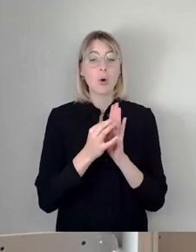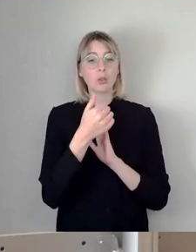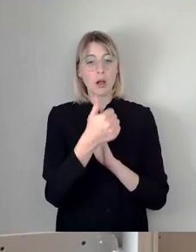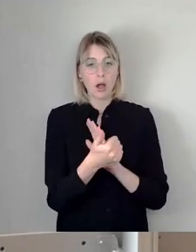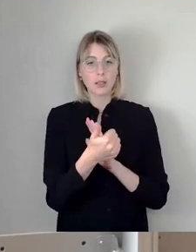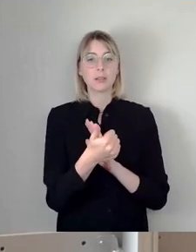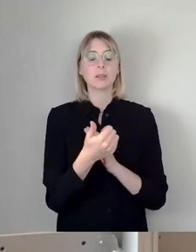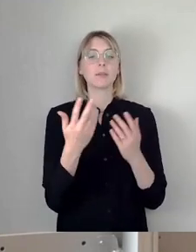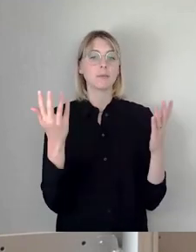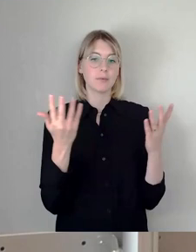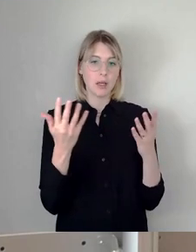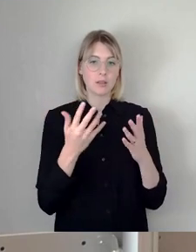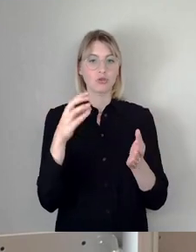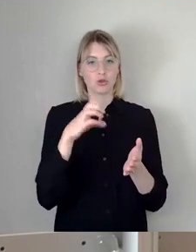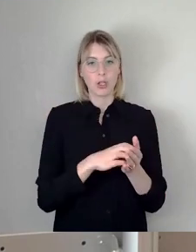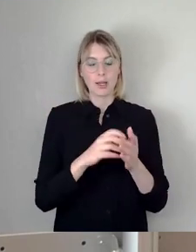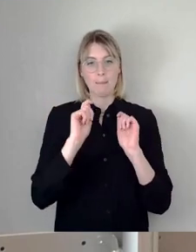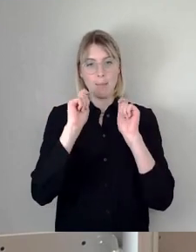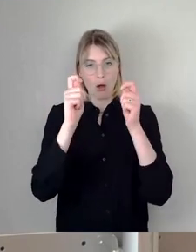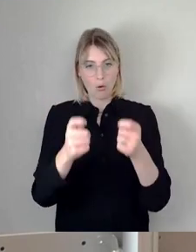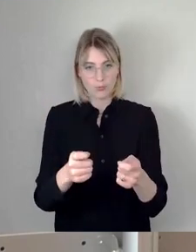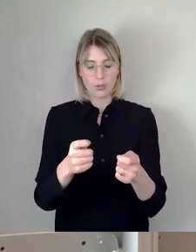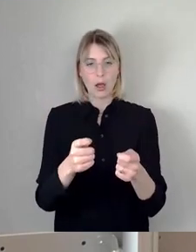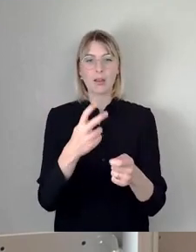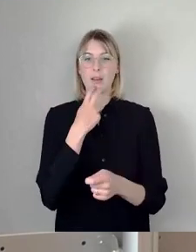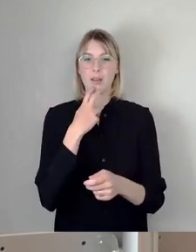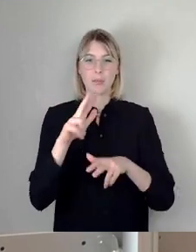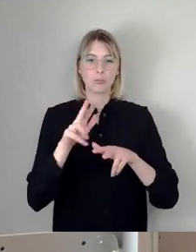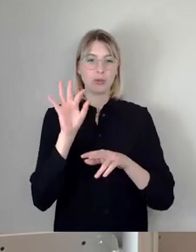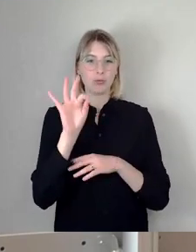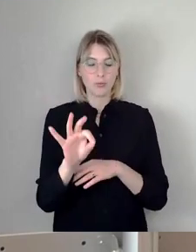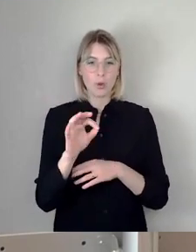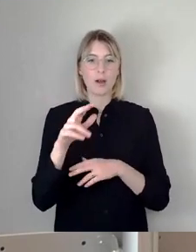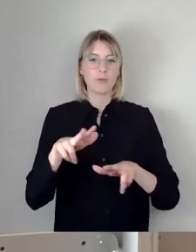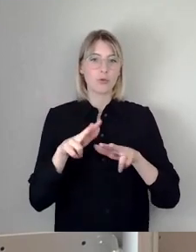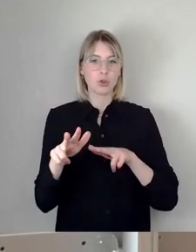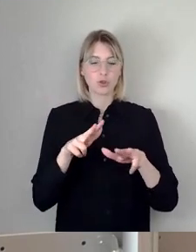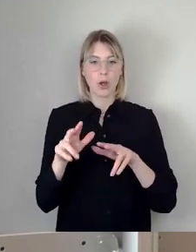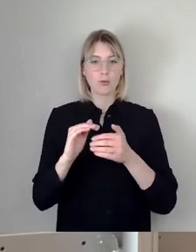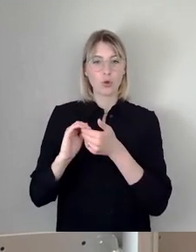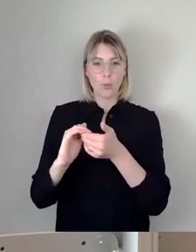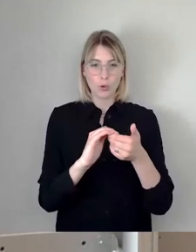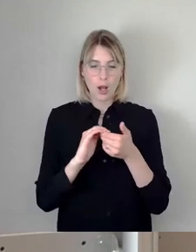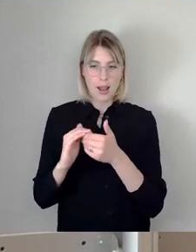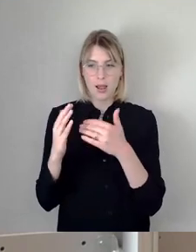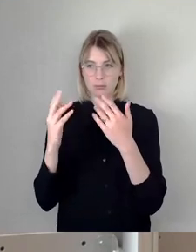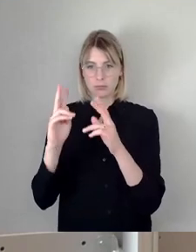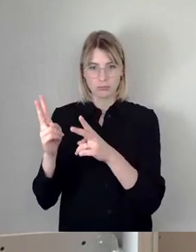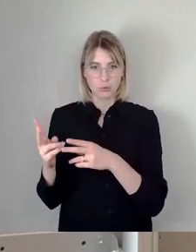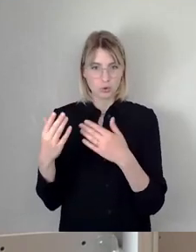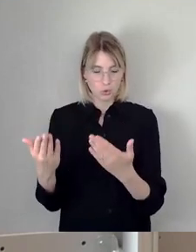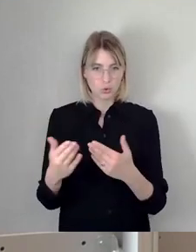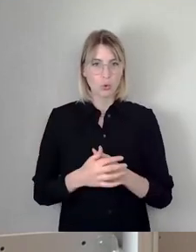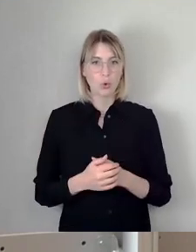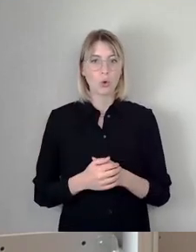die Stadt beauftragt werden, ein Energiemanagement für die Wirtschaft und kommunaler Liegenschaften zu errichten. Es ist erstaunlich, bisher